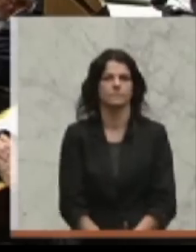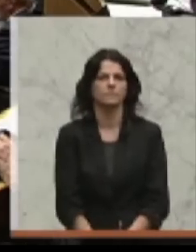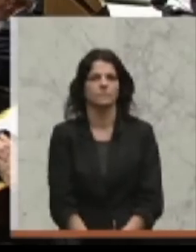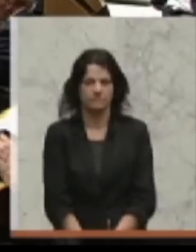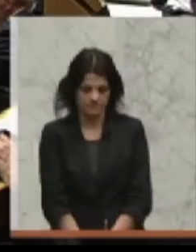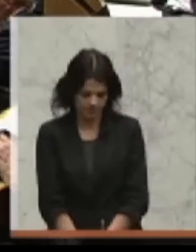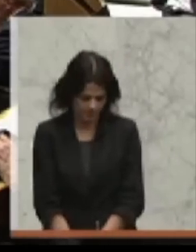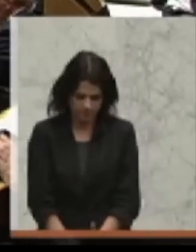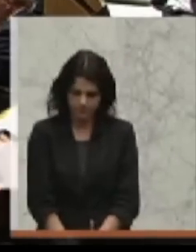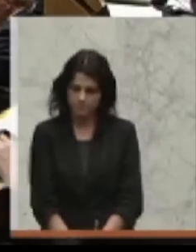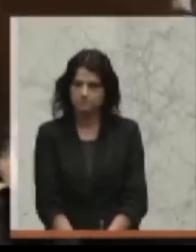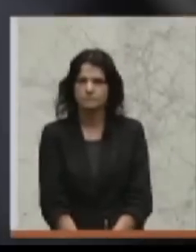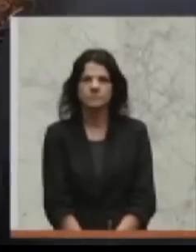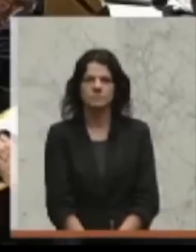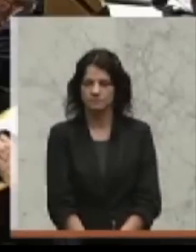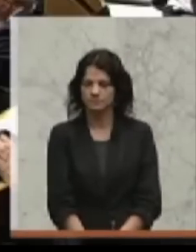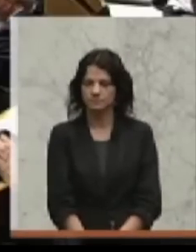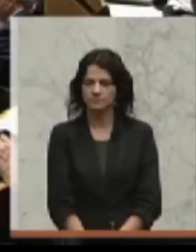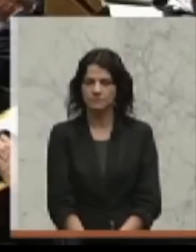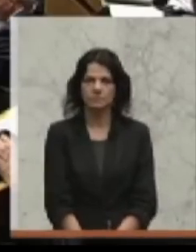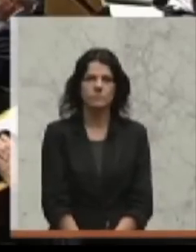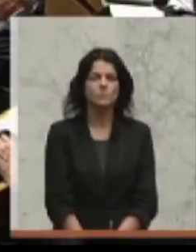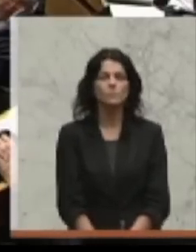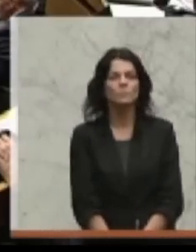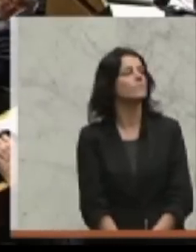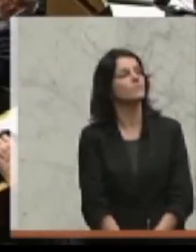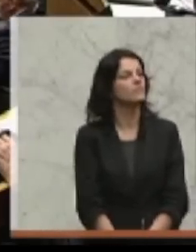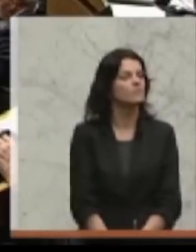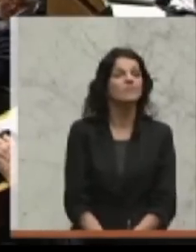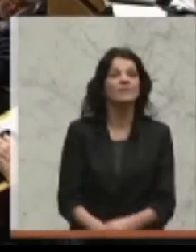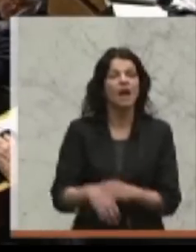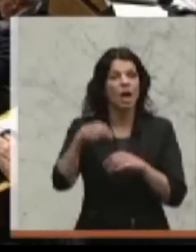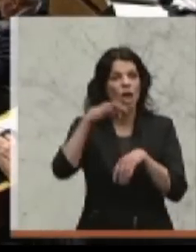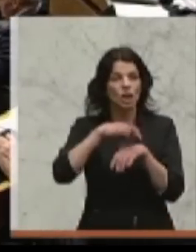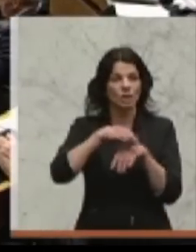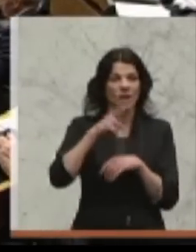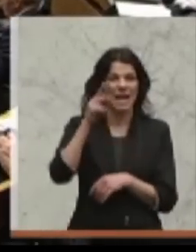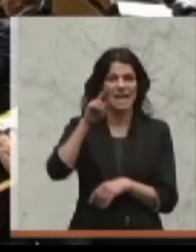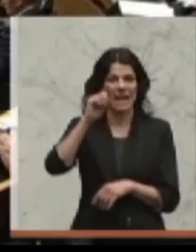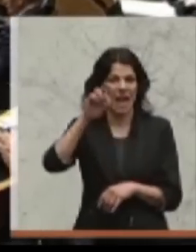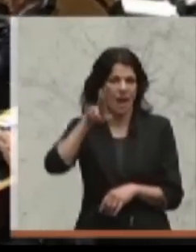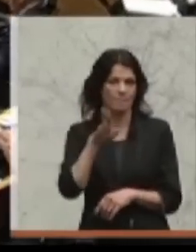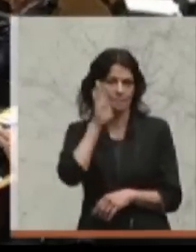Österreich steht wirtschaftlich gut da, trotz dieser Regierung. Nicht wegen dieser Regierung, sagte Bernhard Temesl von der FPÖ.